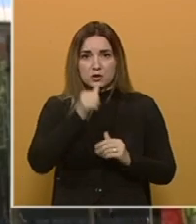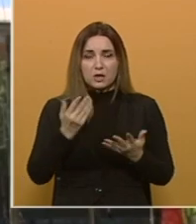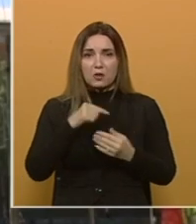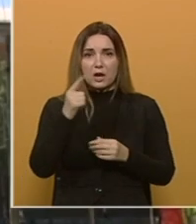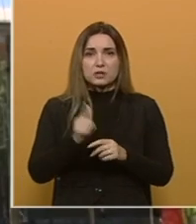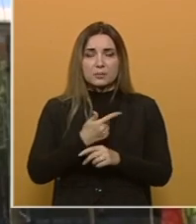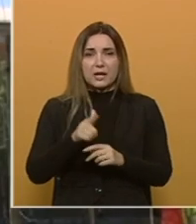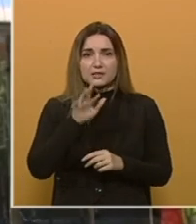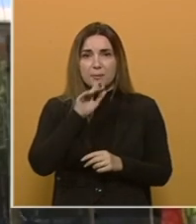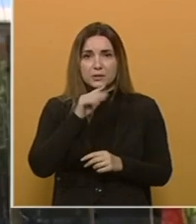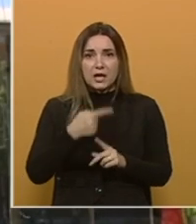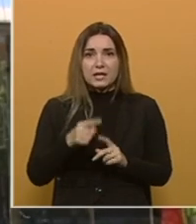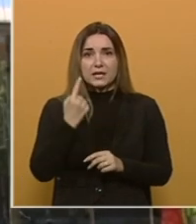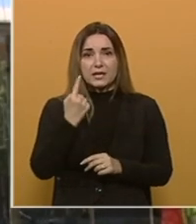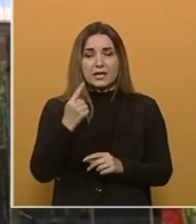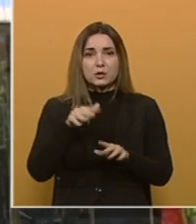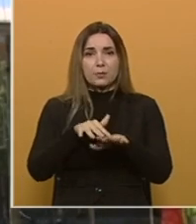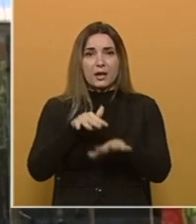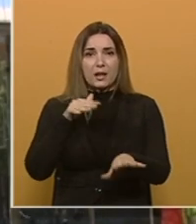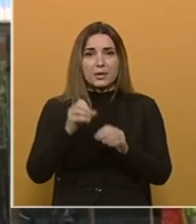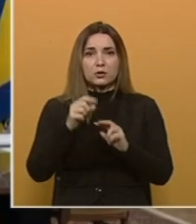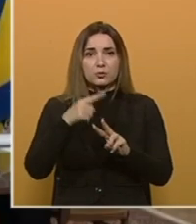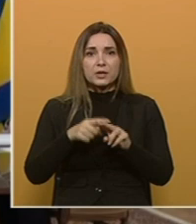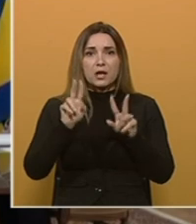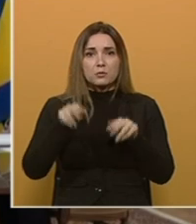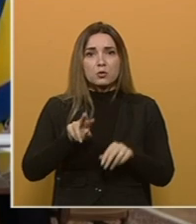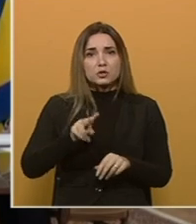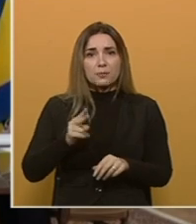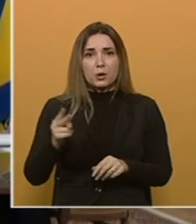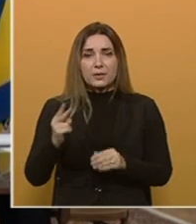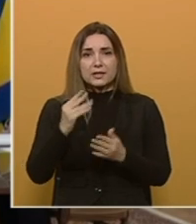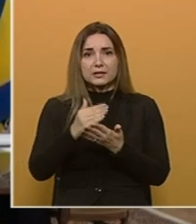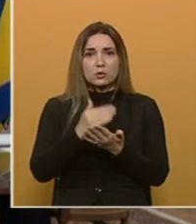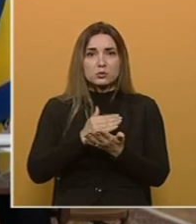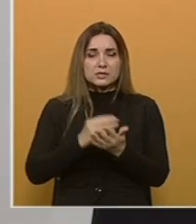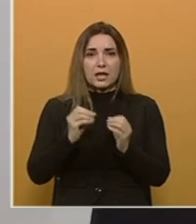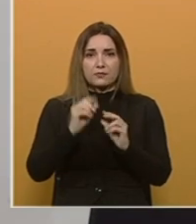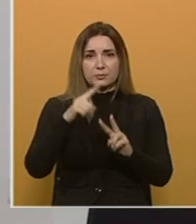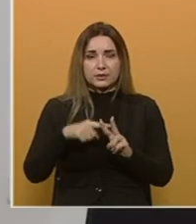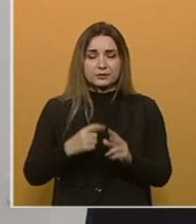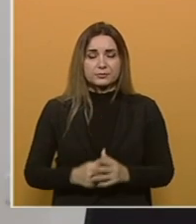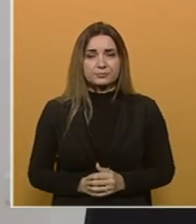kaže, prazna priča, jer je jedino u parlamentu BiH moguće promijeniti ustav Bosne i Hercegovine.